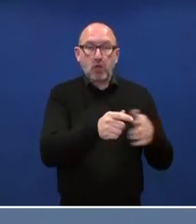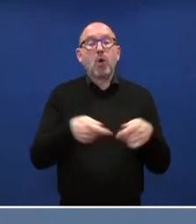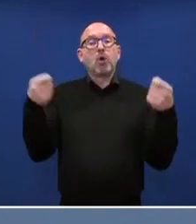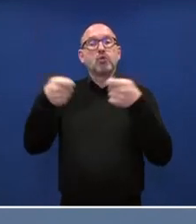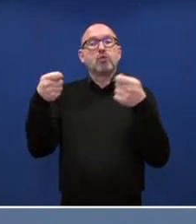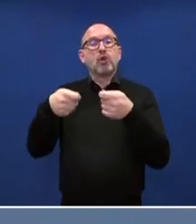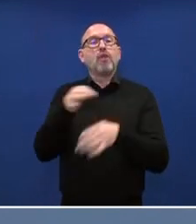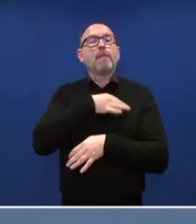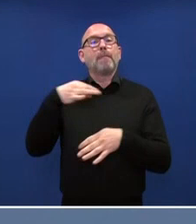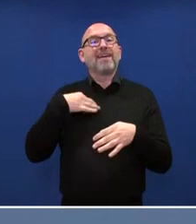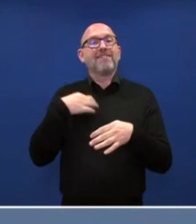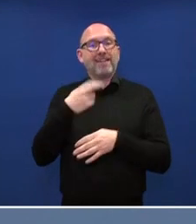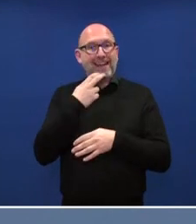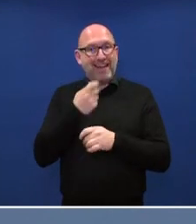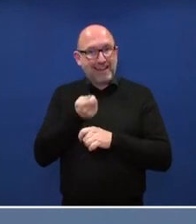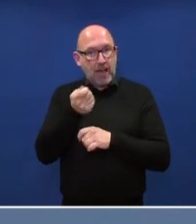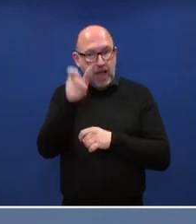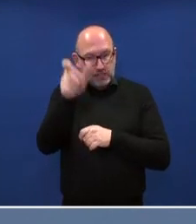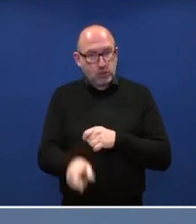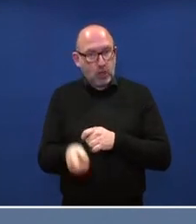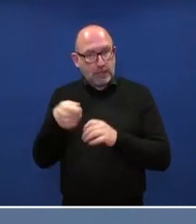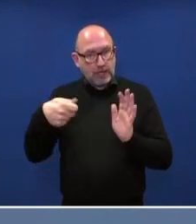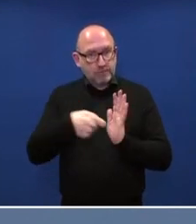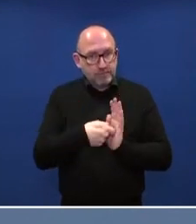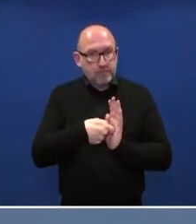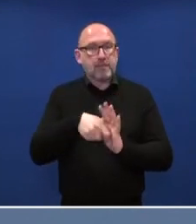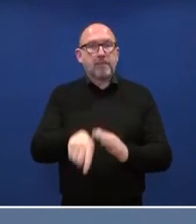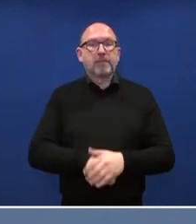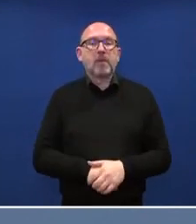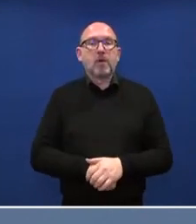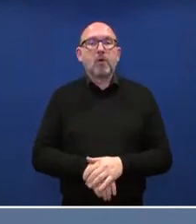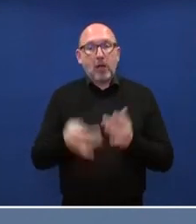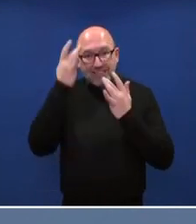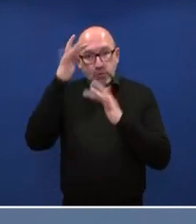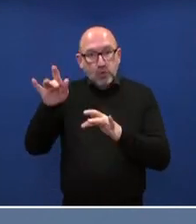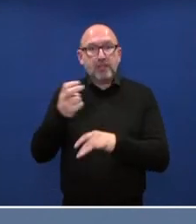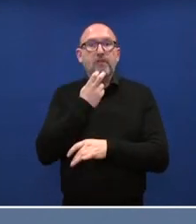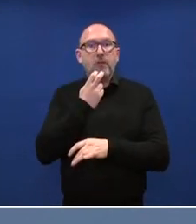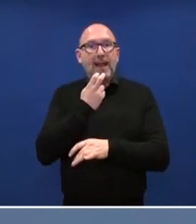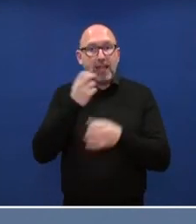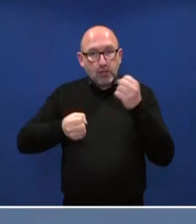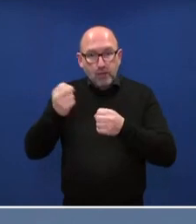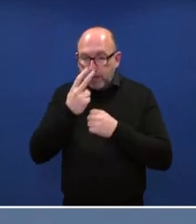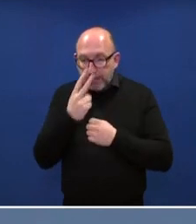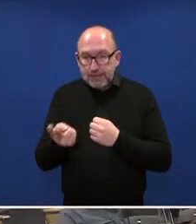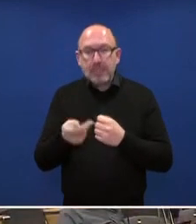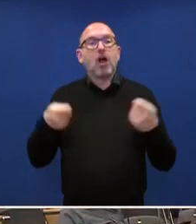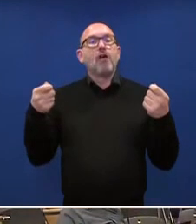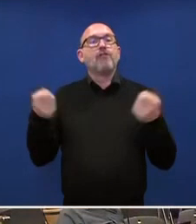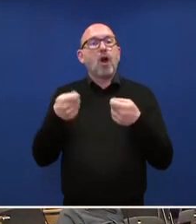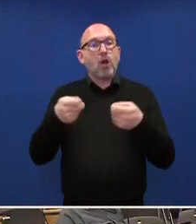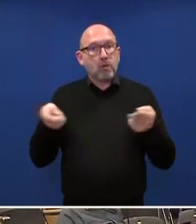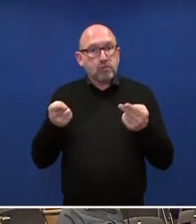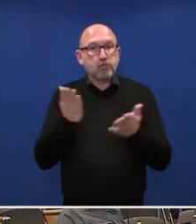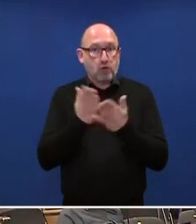Ladesäulen. Die gestiegenen Zulassungszahlen der Elektrofahrzeuge zeigt, dass also diese Förderung auch bereits ankommt und angenommen